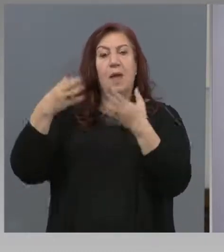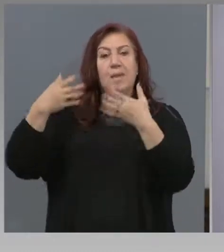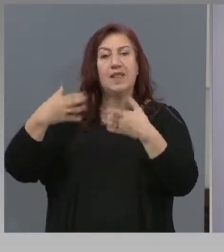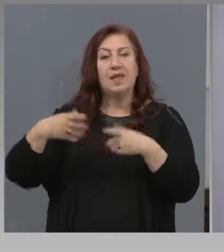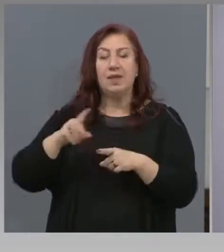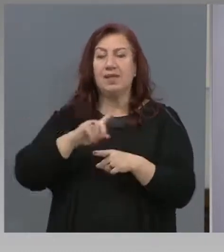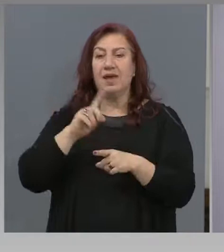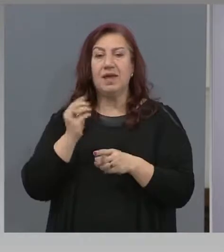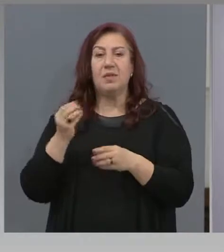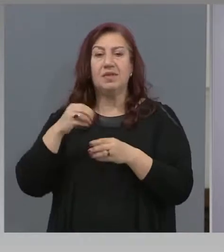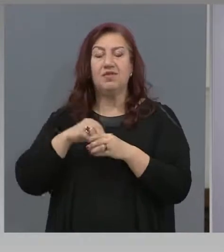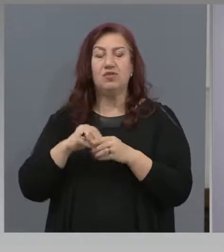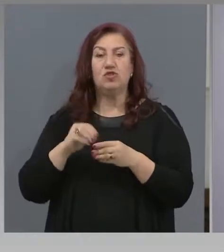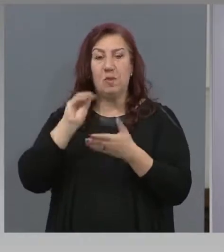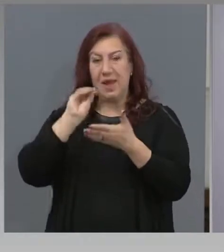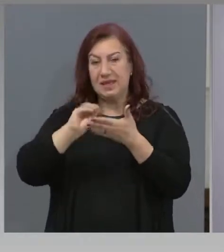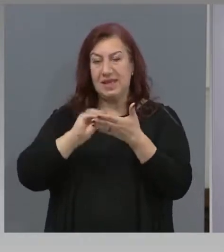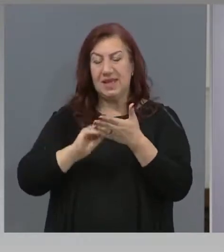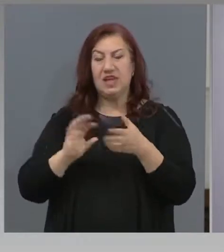неравенства и усподници.